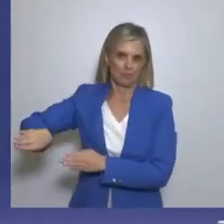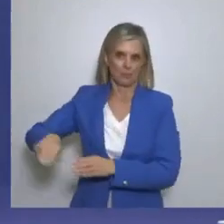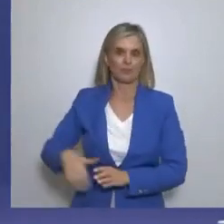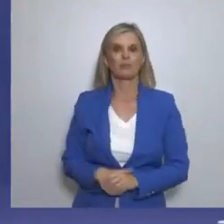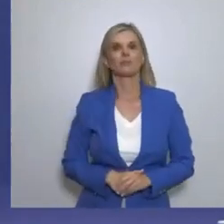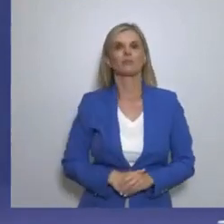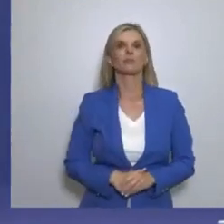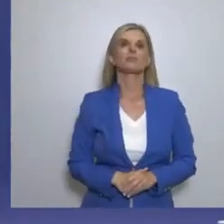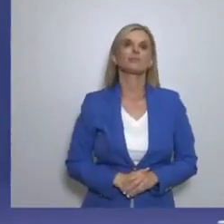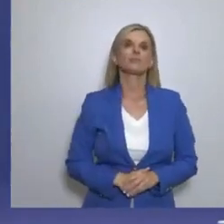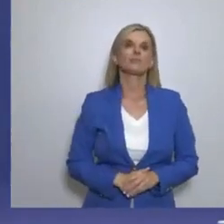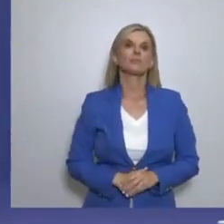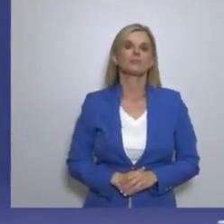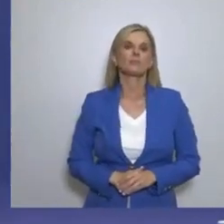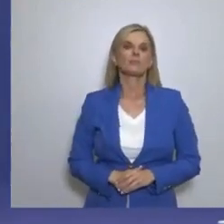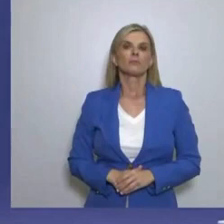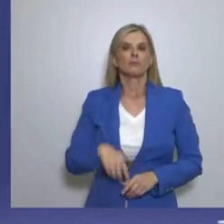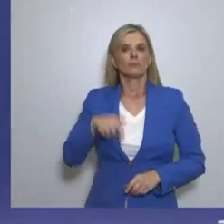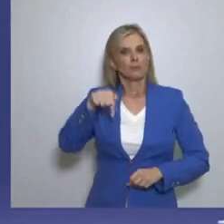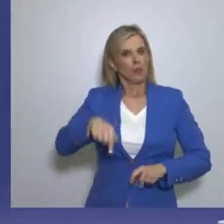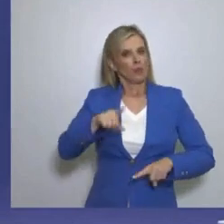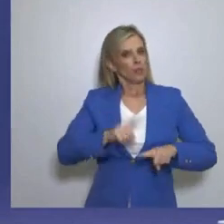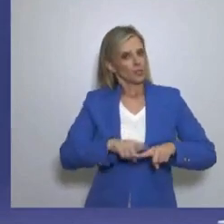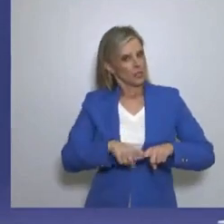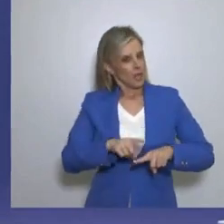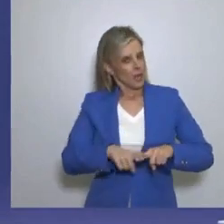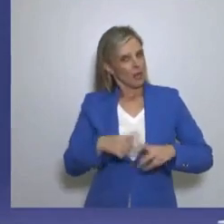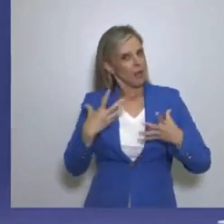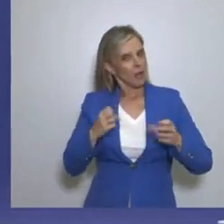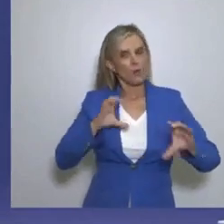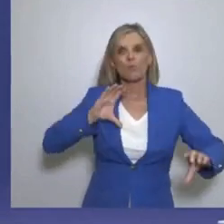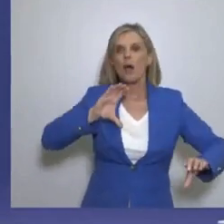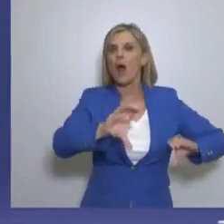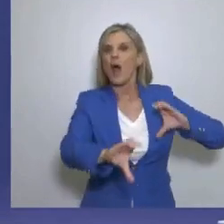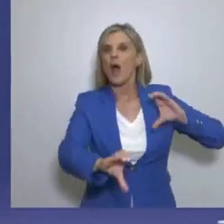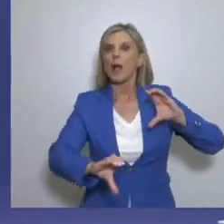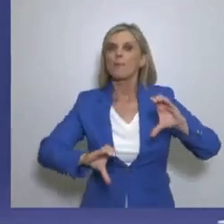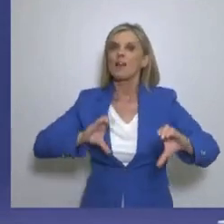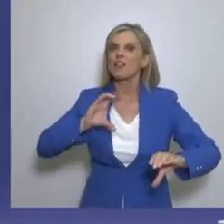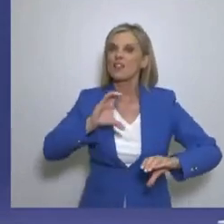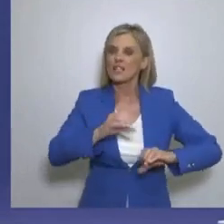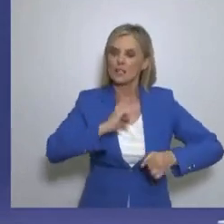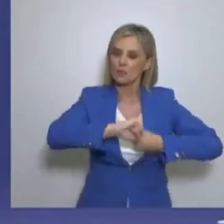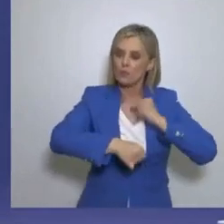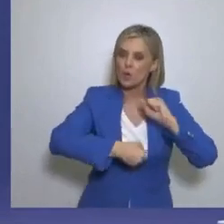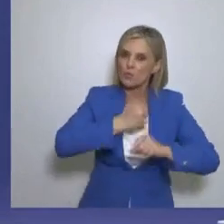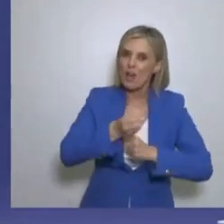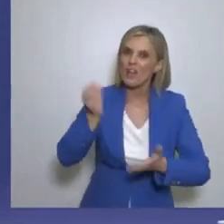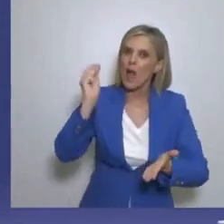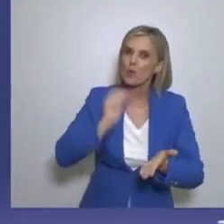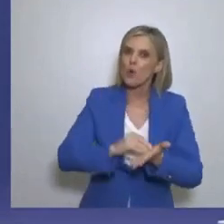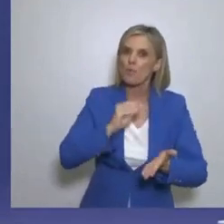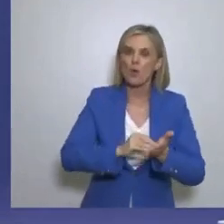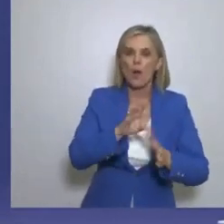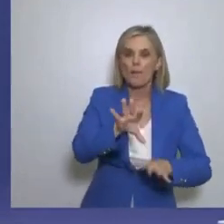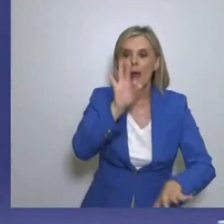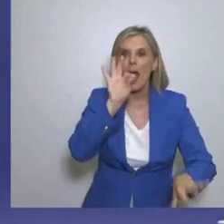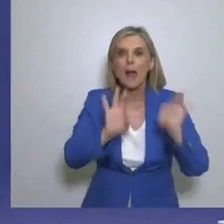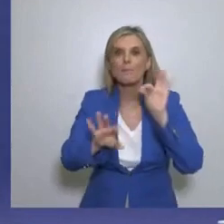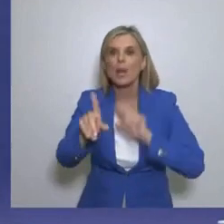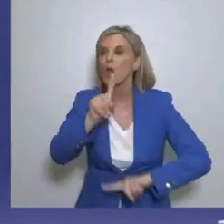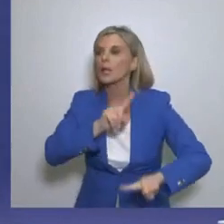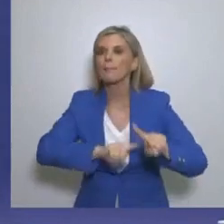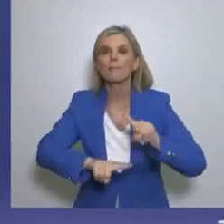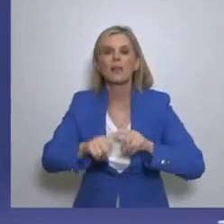τις τεράστιες επενδύσεις που έχουμε στην Ελλάδα. Σε αυτή τη βάση χρειαζόμαστε πάρα πολλά χέρια, όμως θα θέλαμε να τα επιλέγουμε εμείς και όχι αυτό που